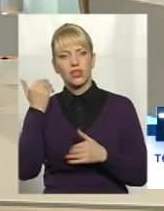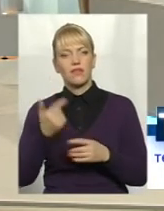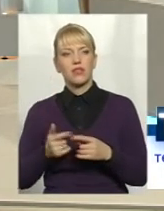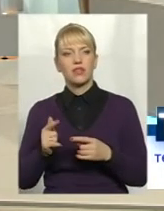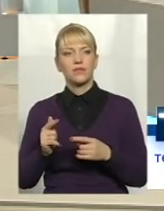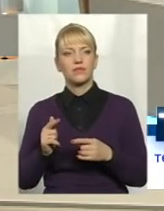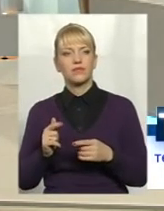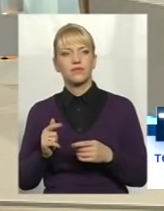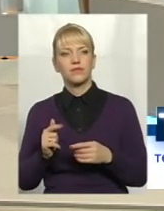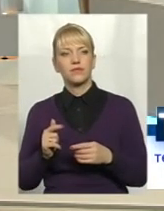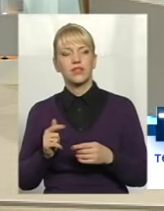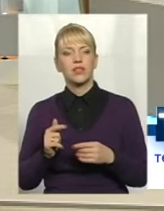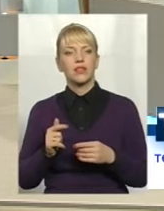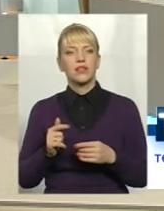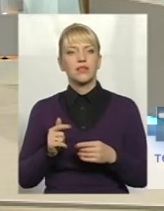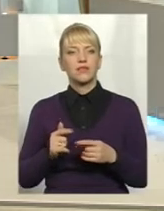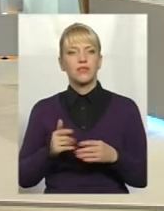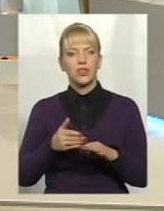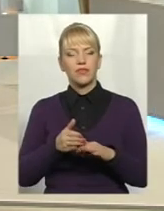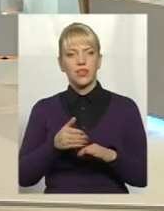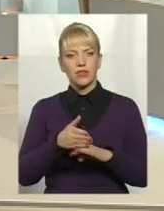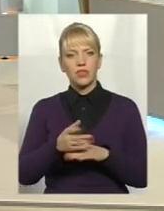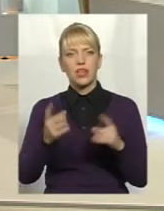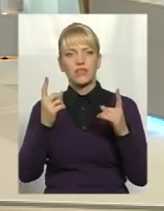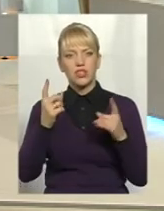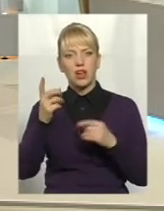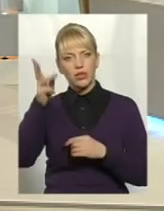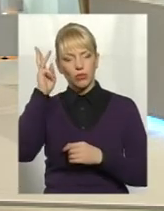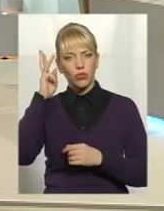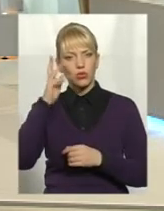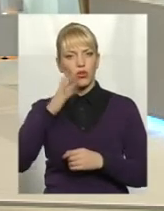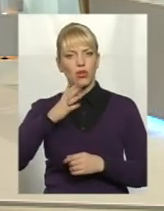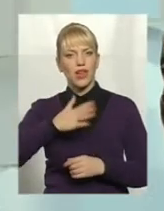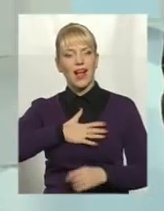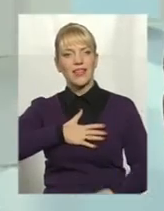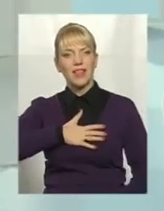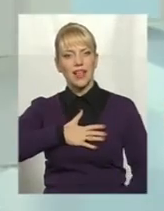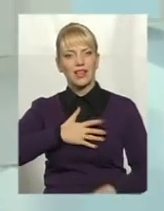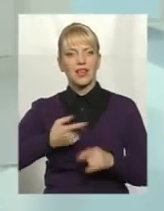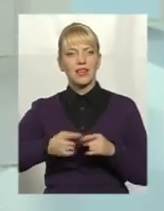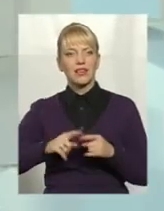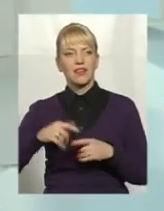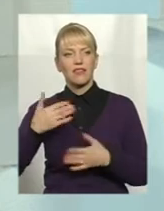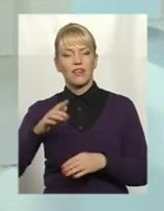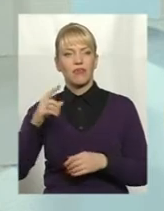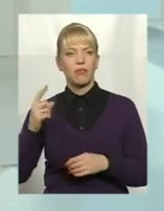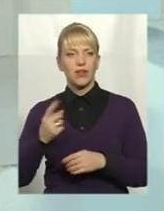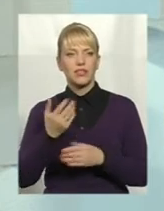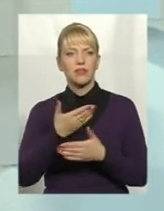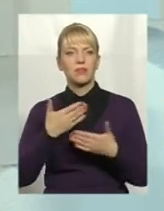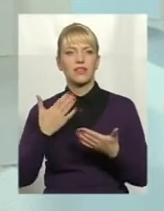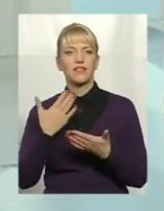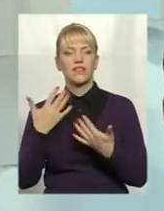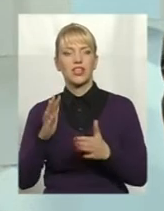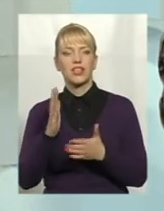незвичайний повноважений посол Канади. Це було вперше. Тобто ми вже стаємо цікавими.